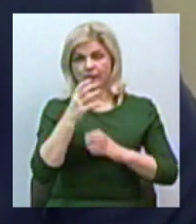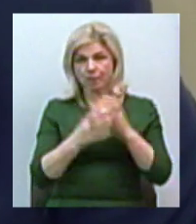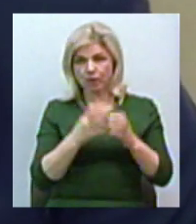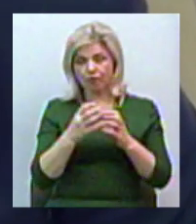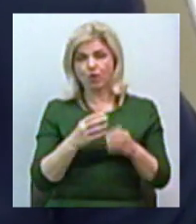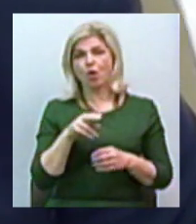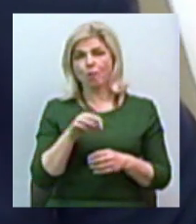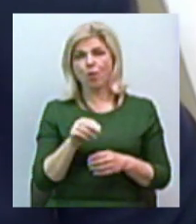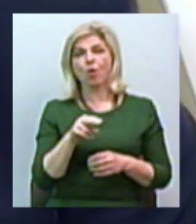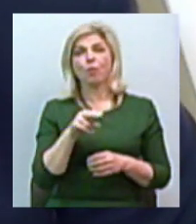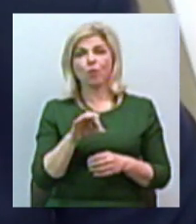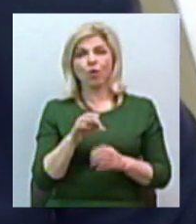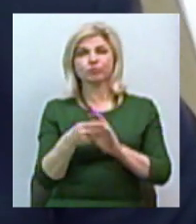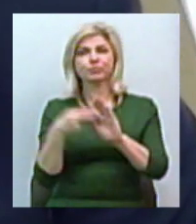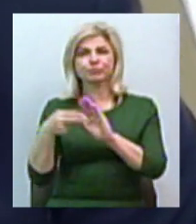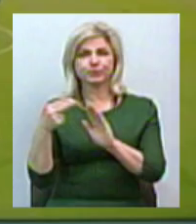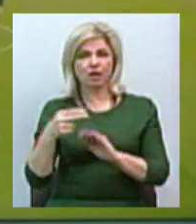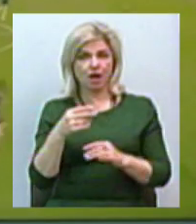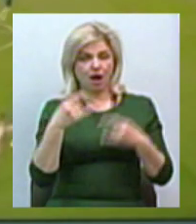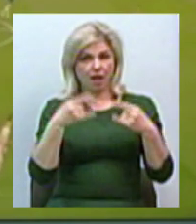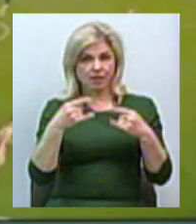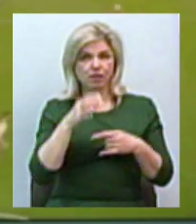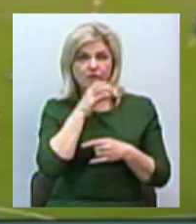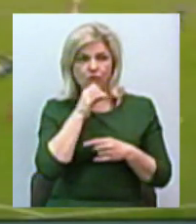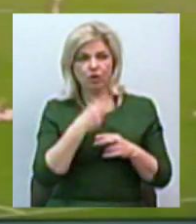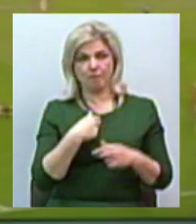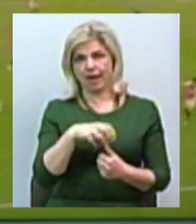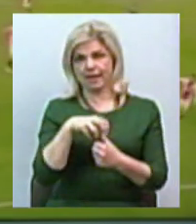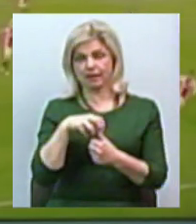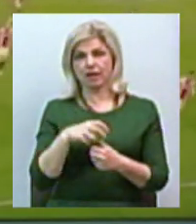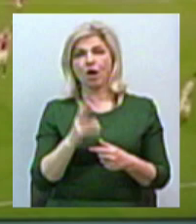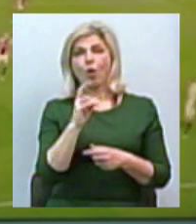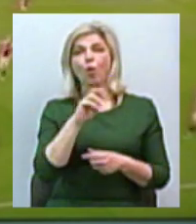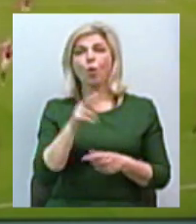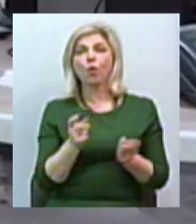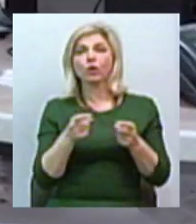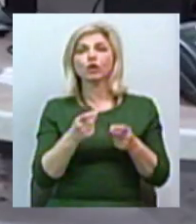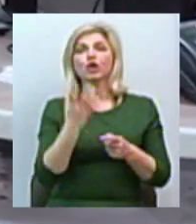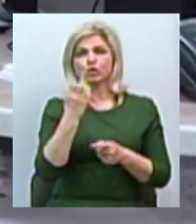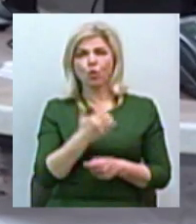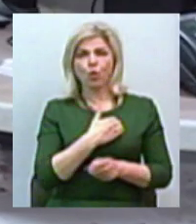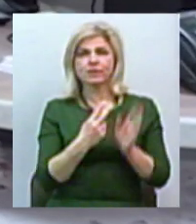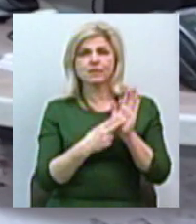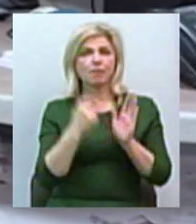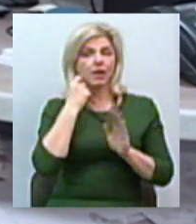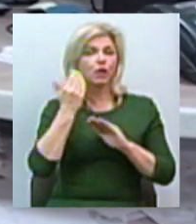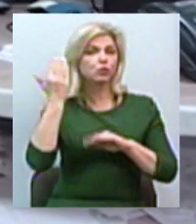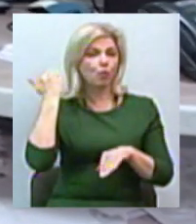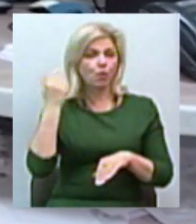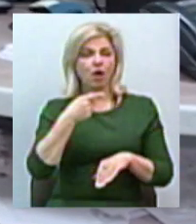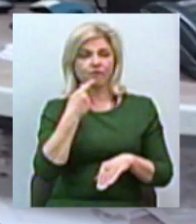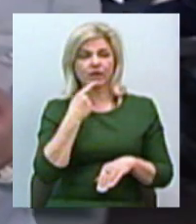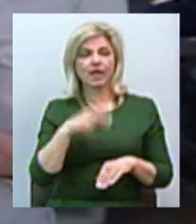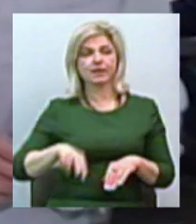піратству якраз в лідерах. Закодувати сигнал своїх каналів хотіли ще 7 років тому, розповідає піар-директор